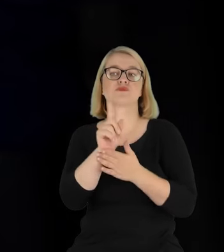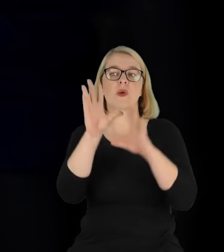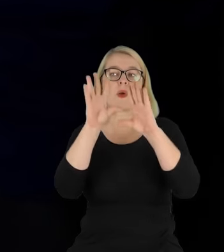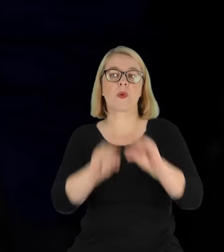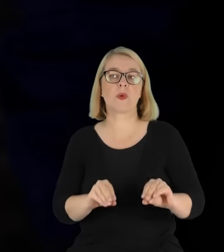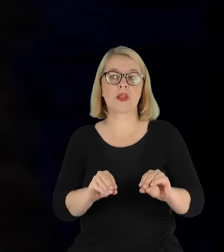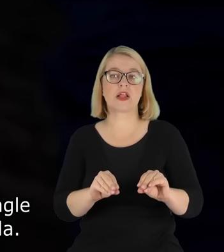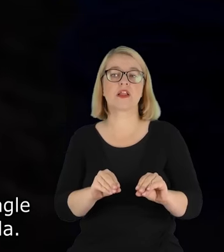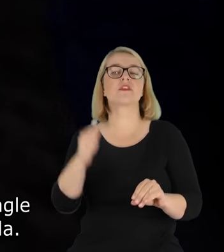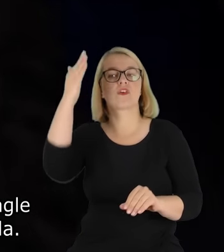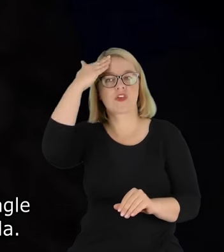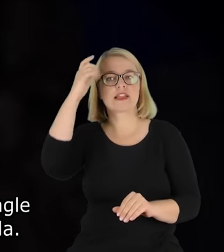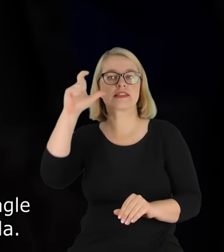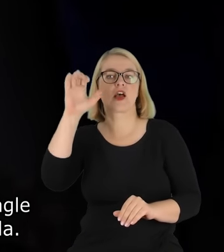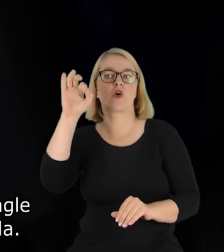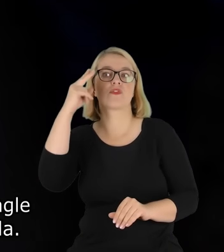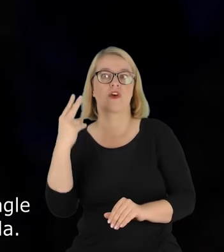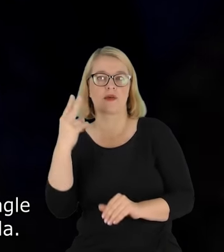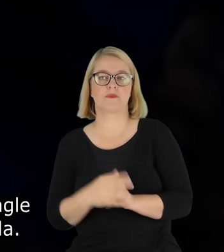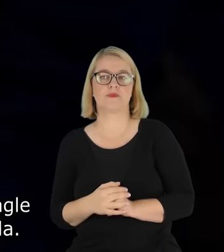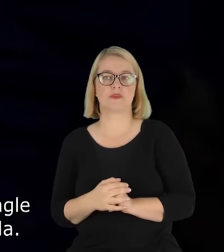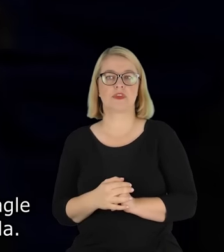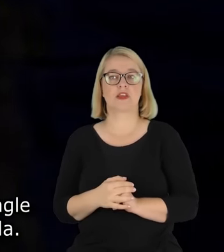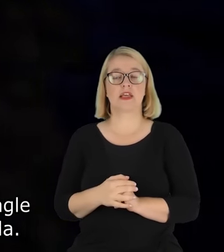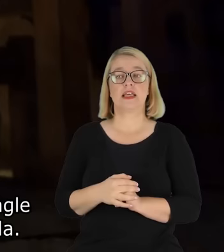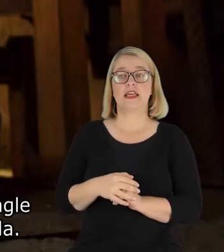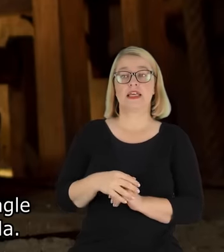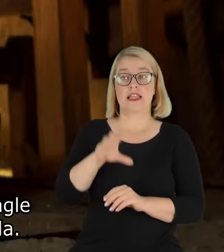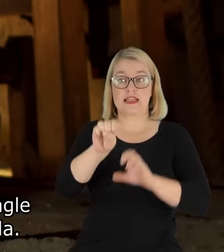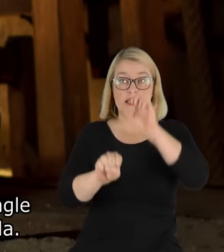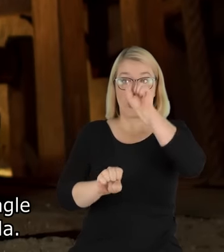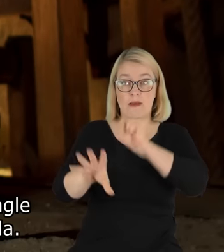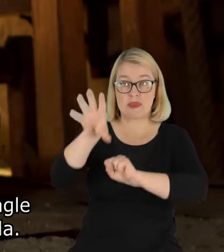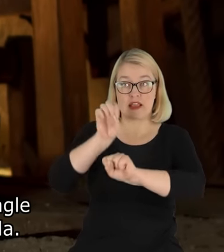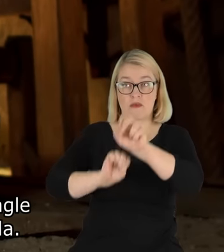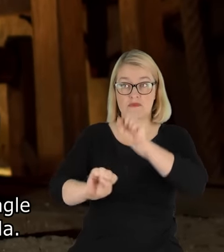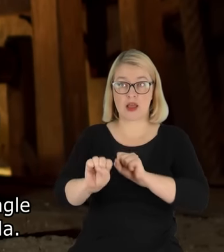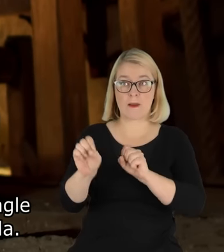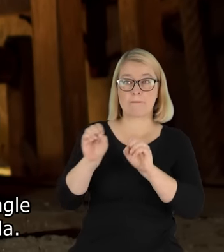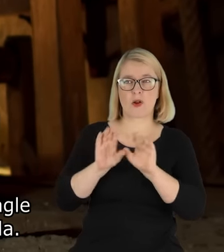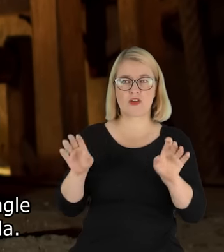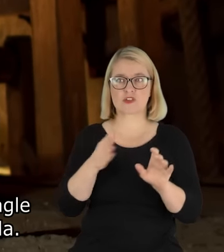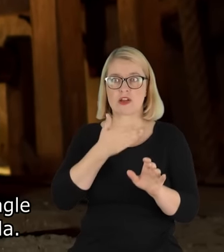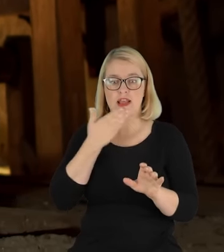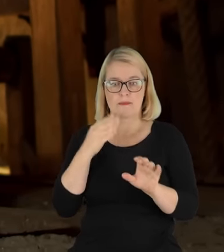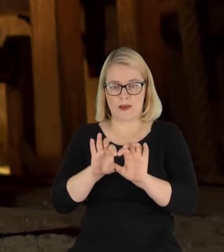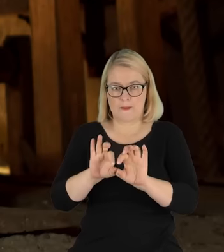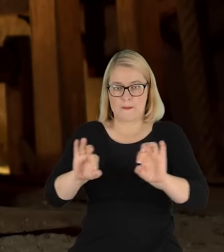jest tlenek węgla, prawda? No i schodzą po tych drabinach. Nagle profesor Dzik nie ma